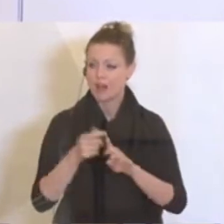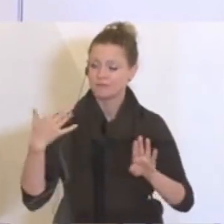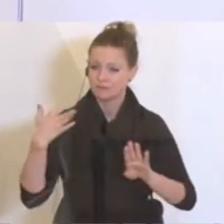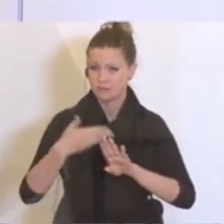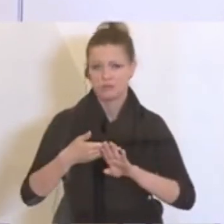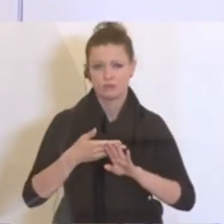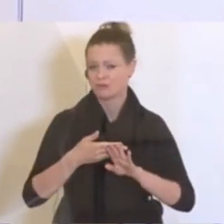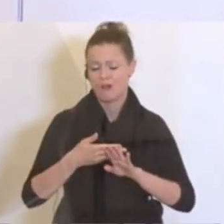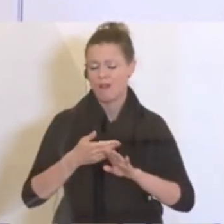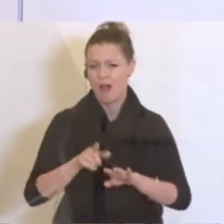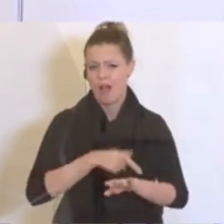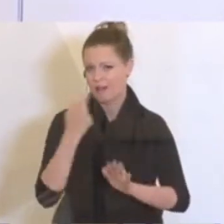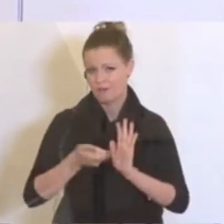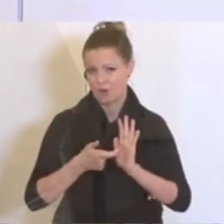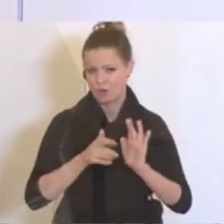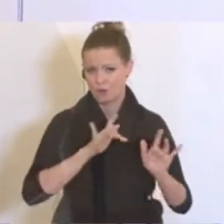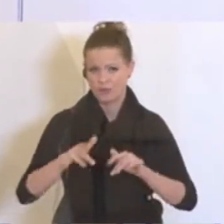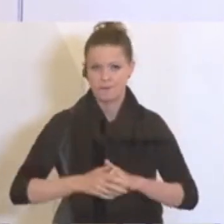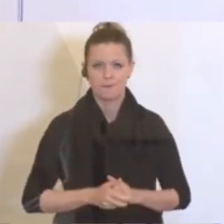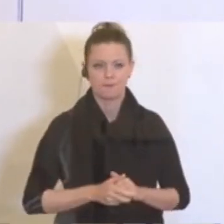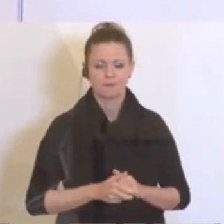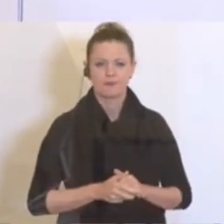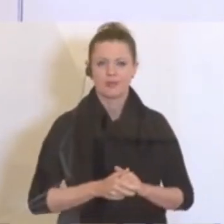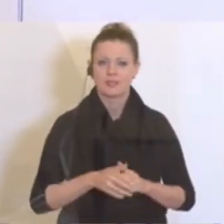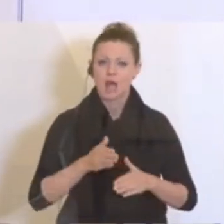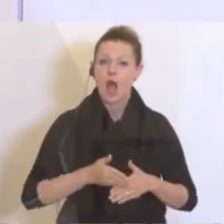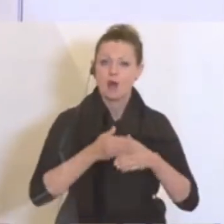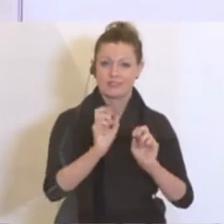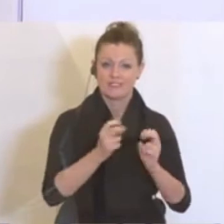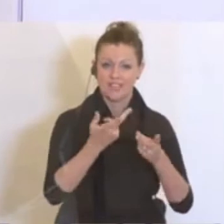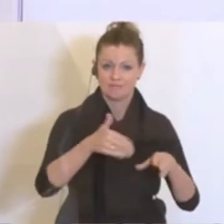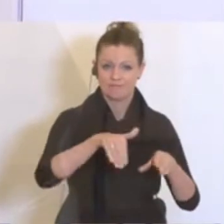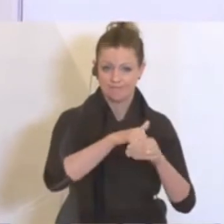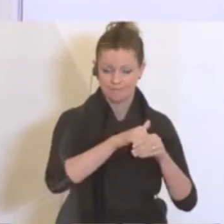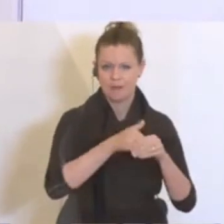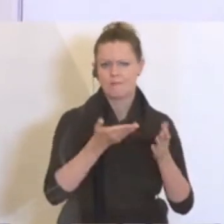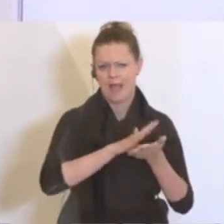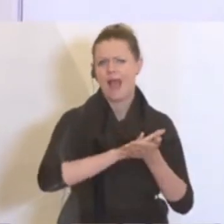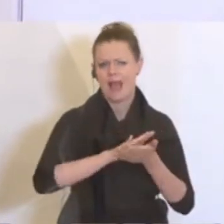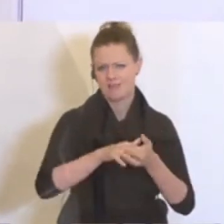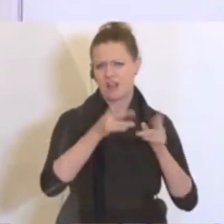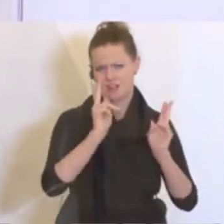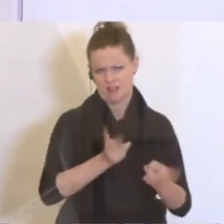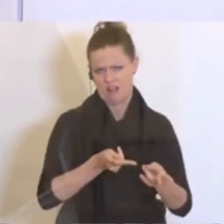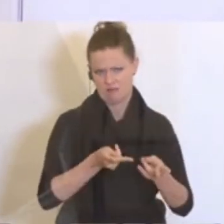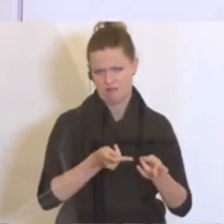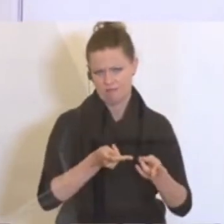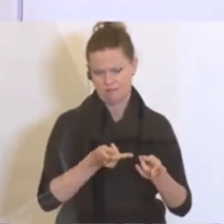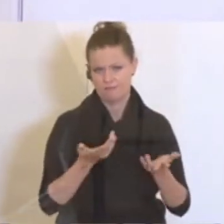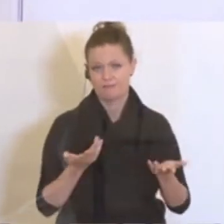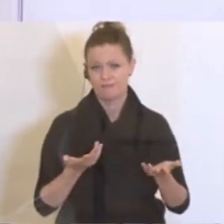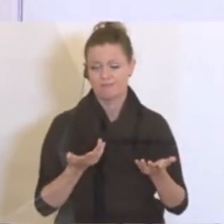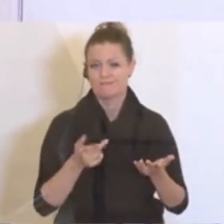Forderung. Die Einstellung von Aushilfskräften werden für die Gastronomie spürbar erleichtert. Auch das etwas,